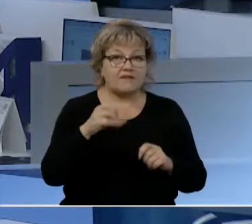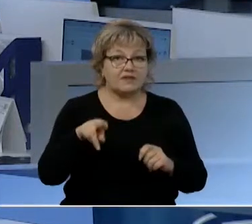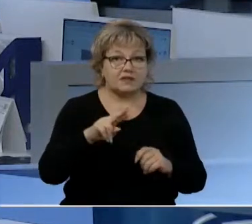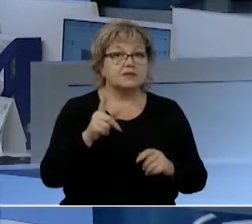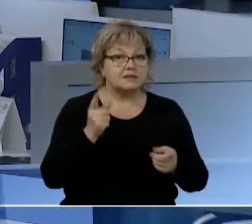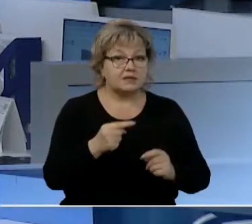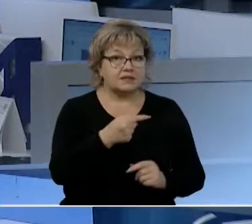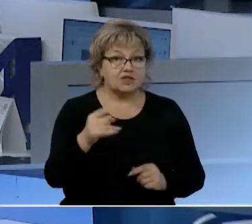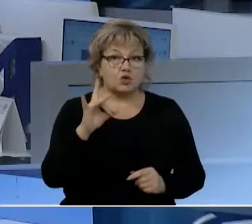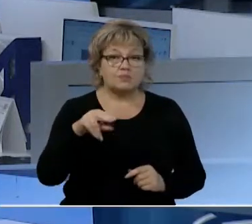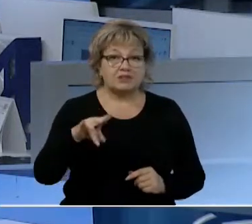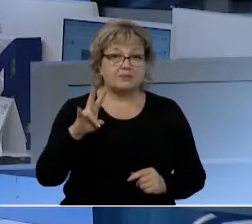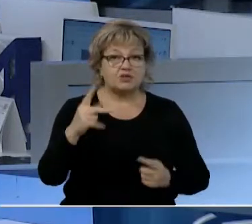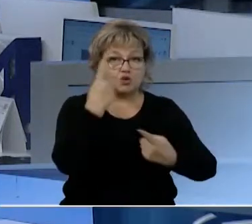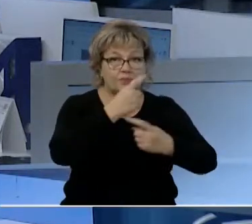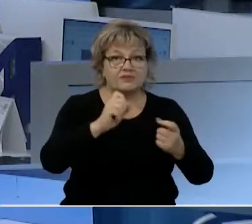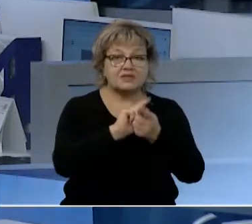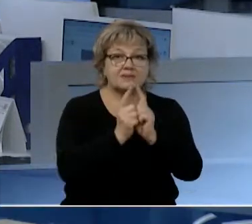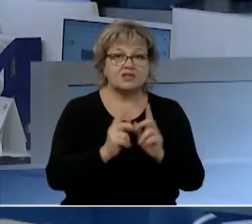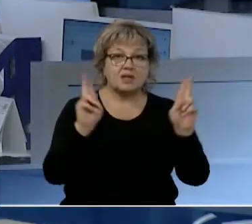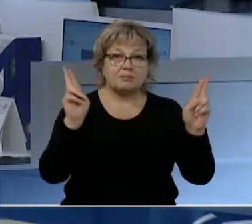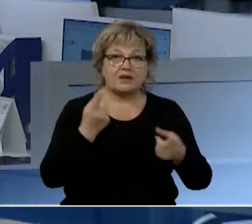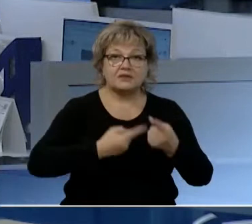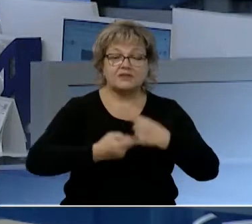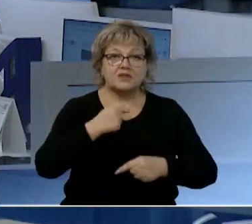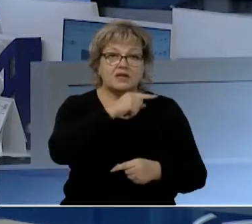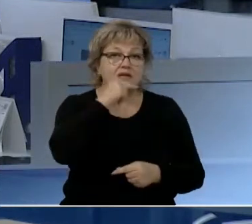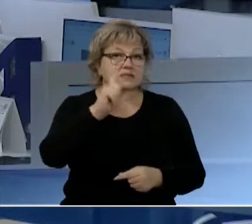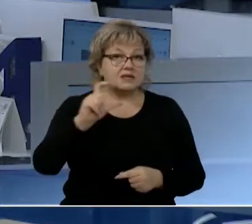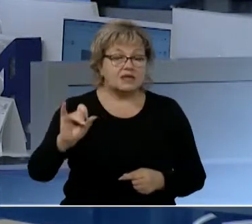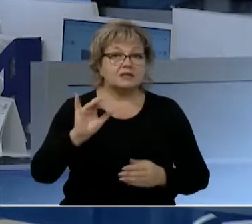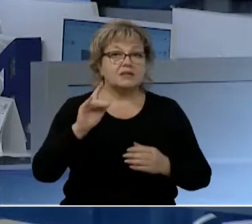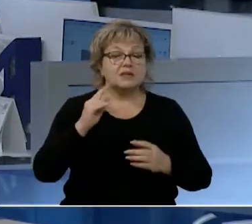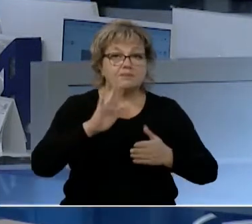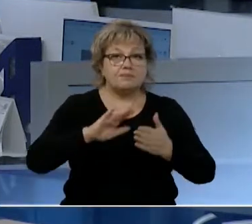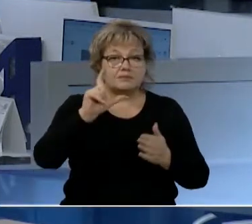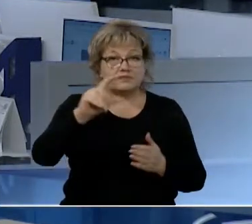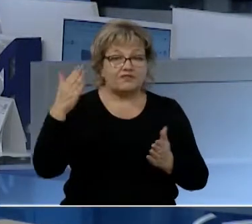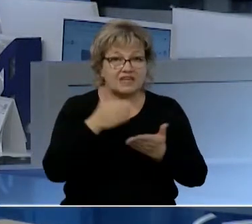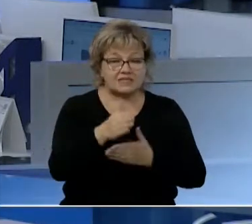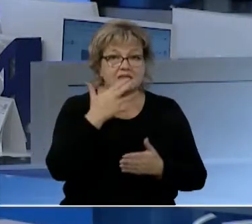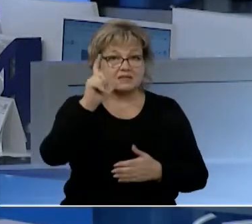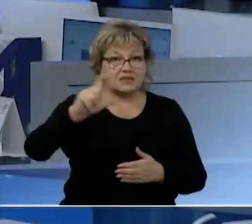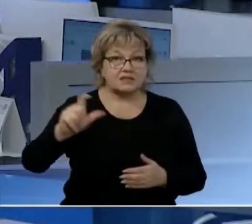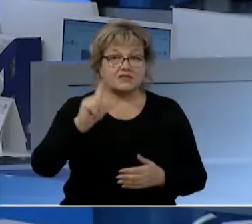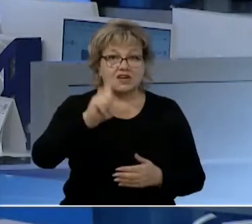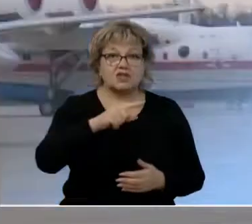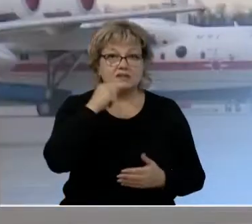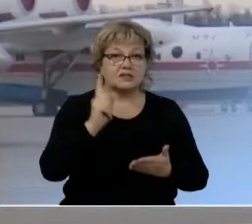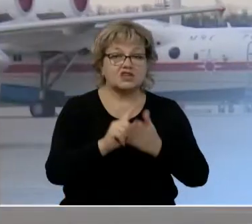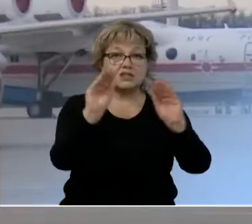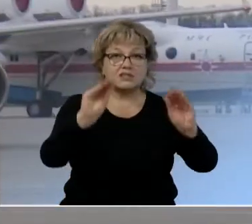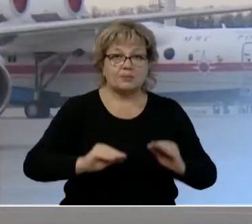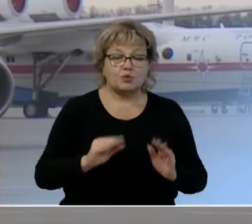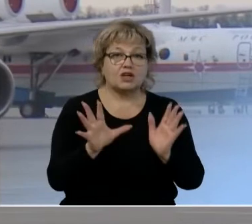отрицательного. Роспотребнадзор объявил сегодня об изменениях правил возвращения россиян и въезда иностранцев. Граждане России должны заполнить